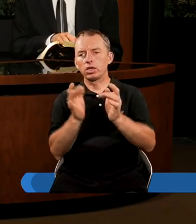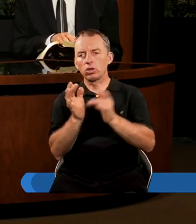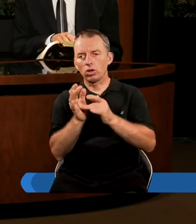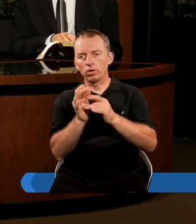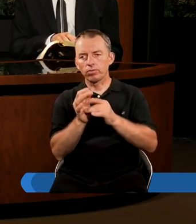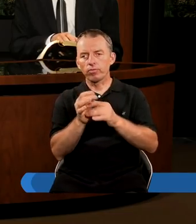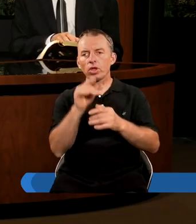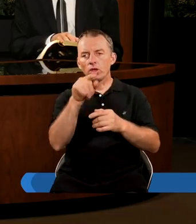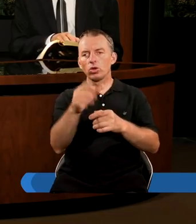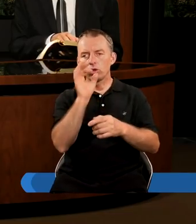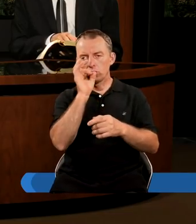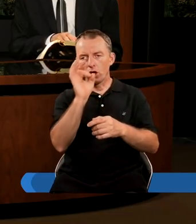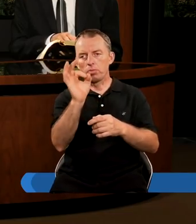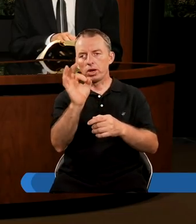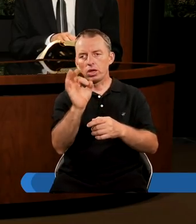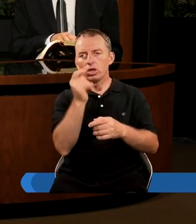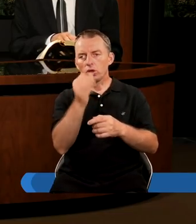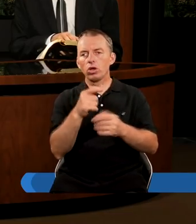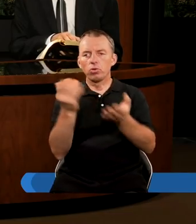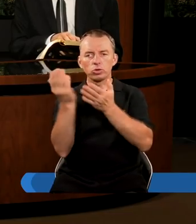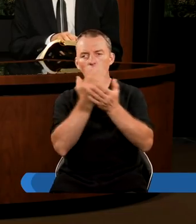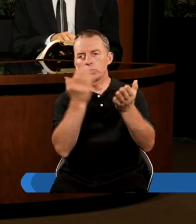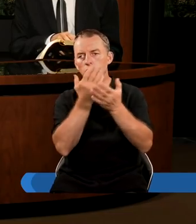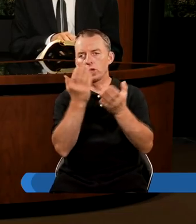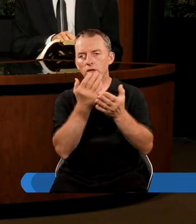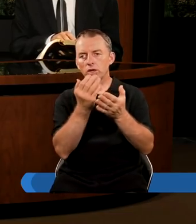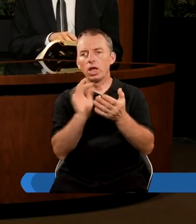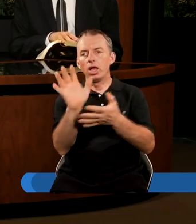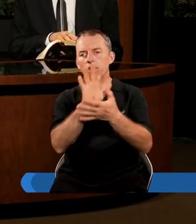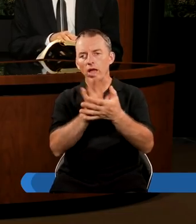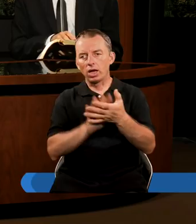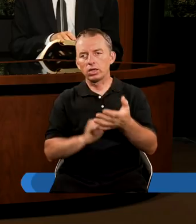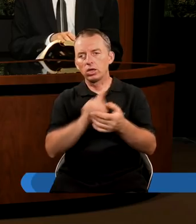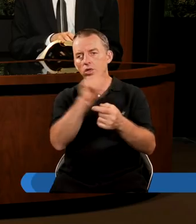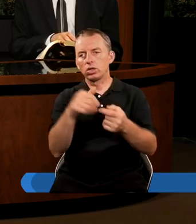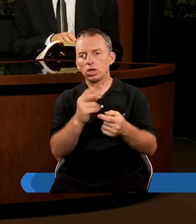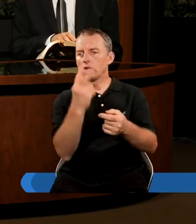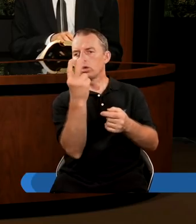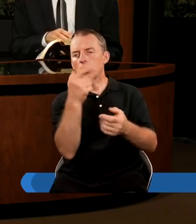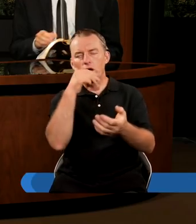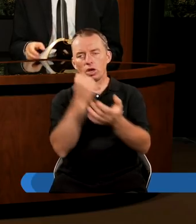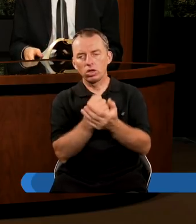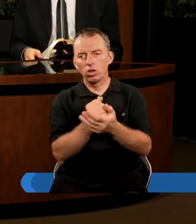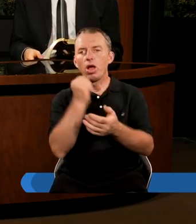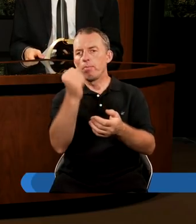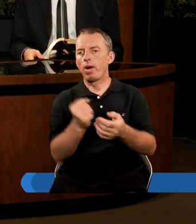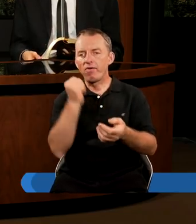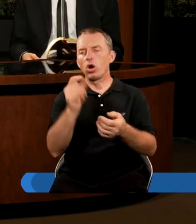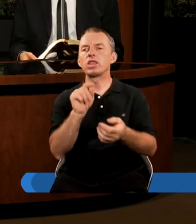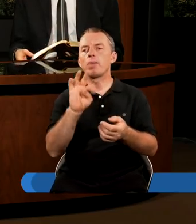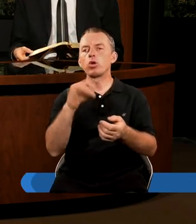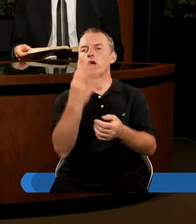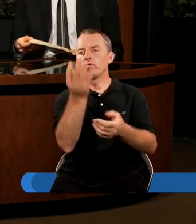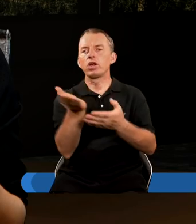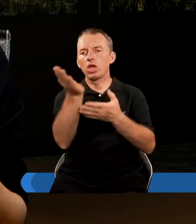Myślę, że tutaj dobrze będzie przeczytać teksty z drugiego listu Pawła do Tymoteusza, z